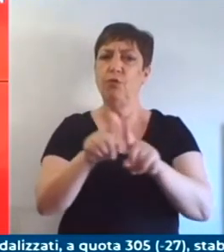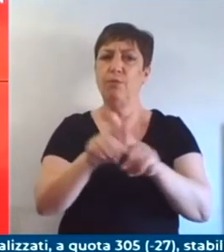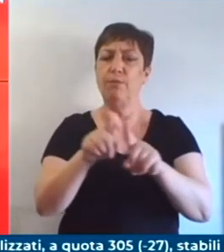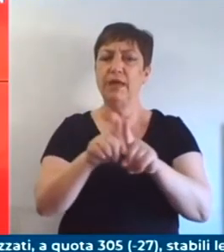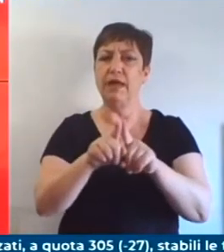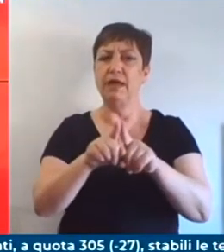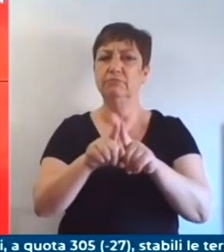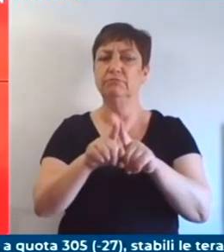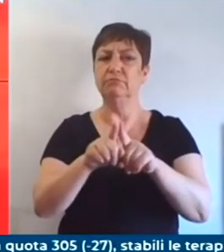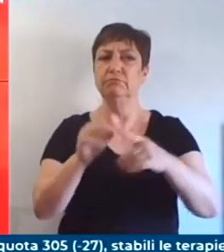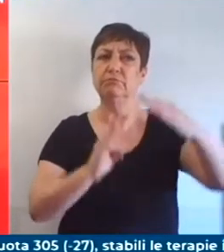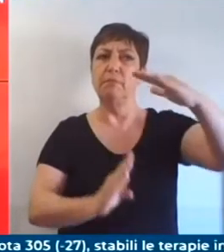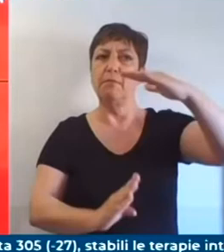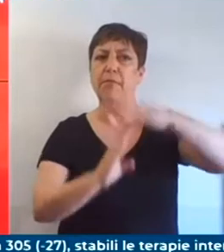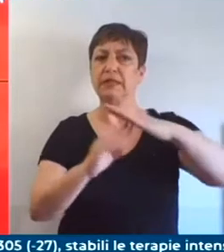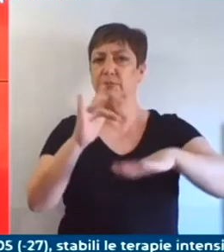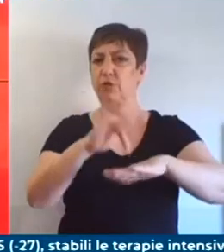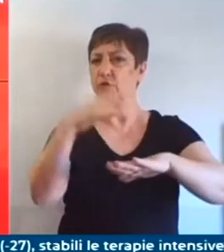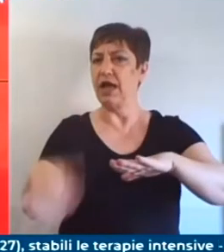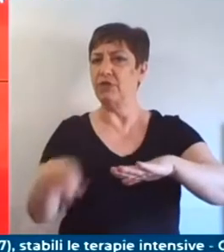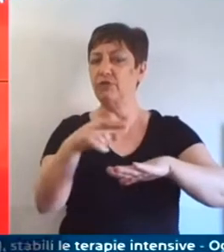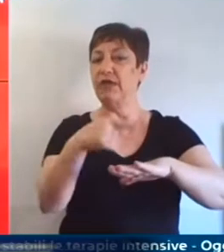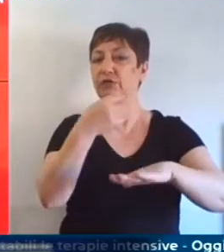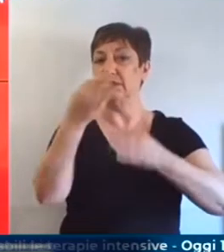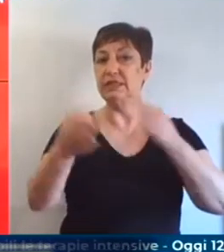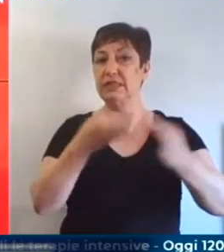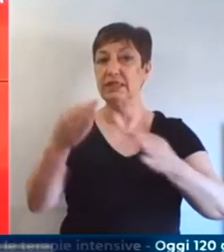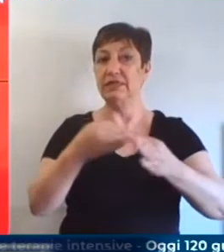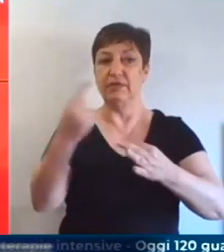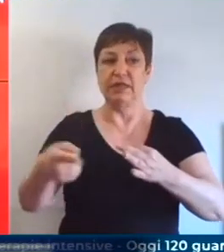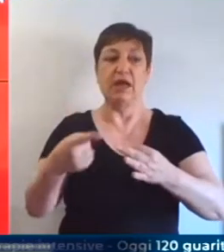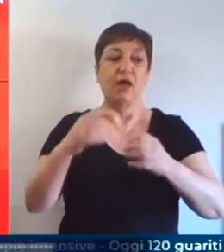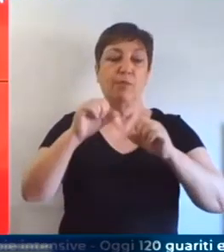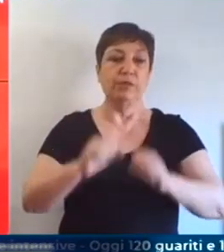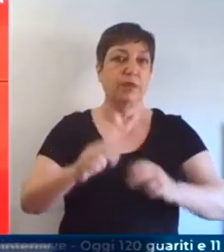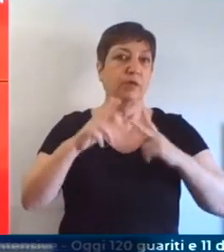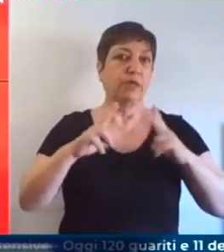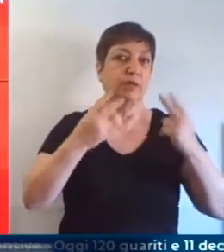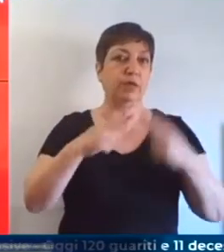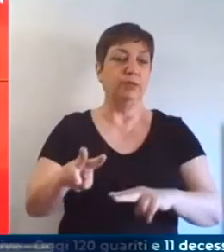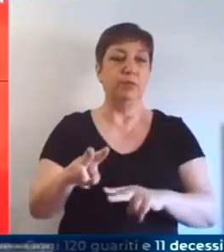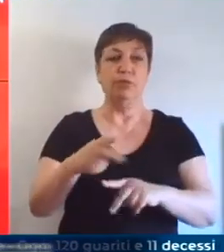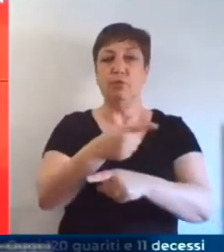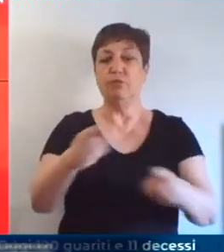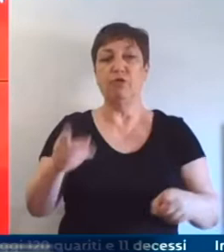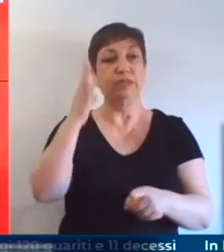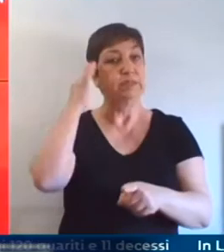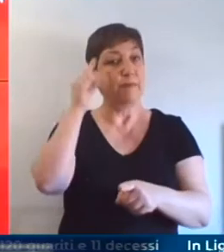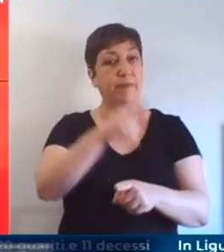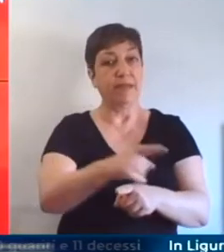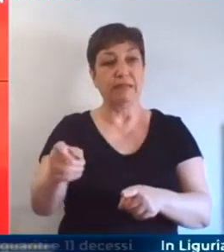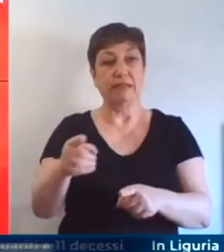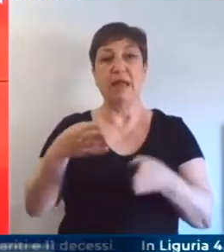sta riaprendo la Liguria e l'Italia. Come sapete ieri abbiamo dato ulteriori indicazioni e spiegazioni sul percorso di